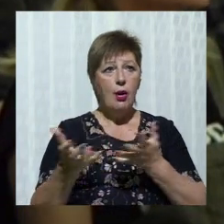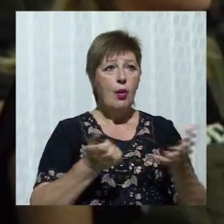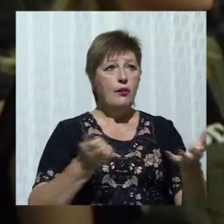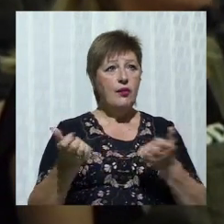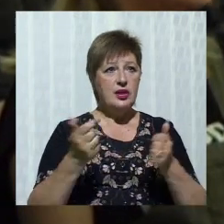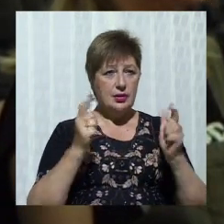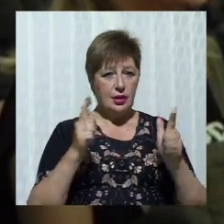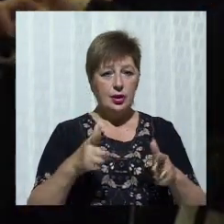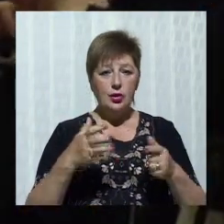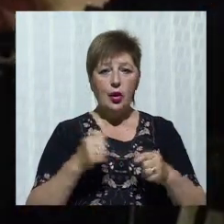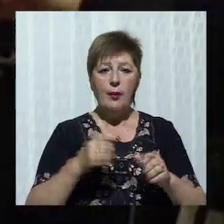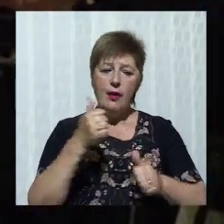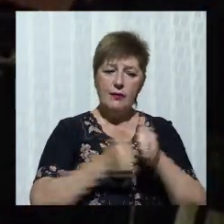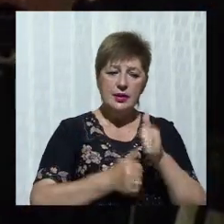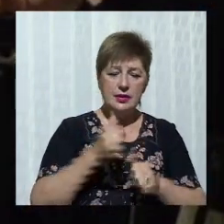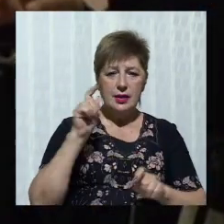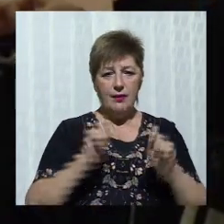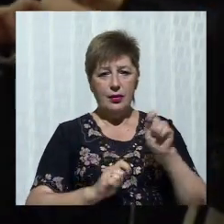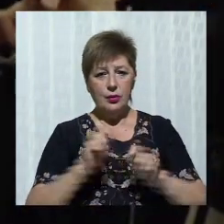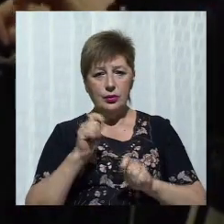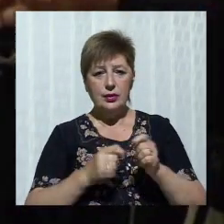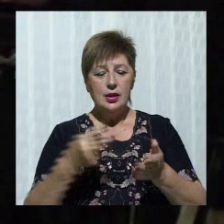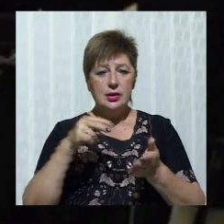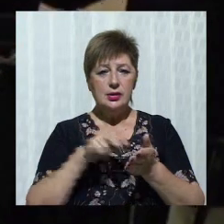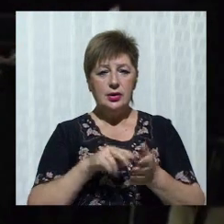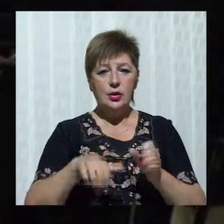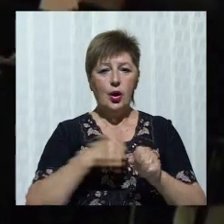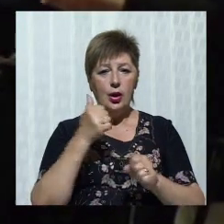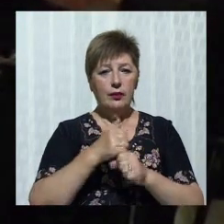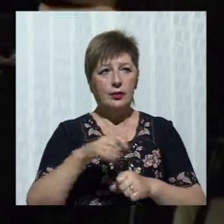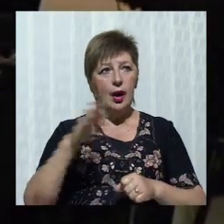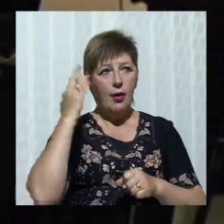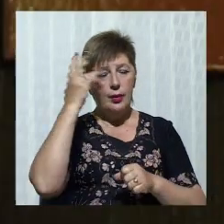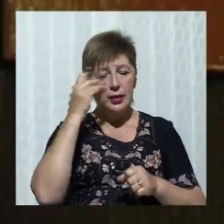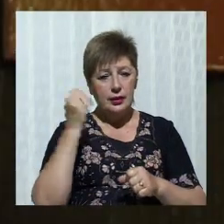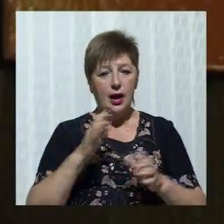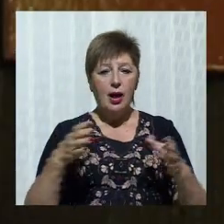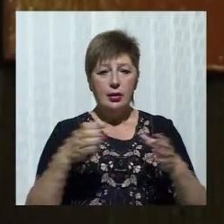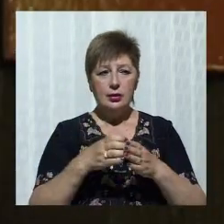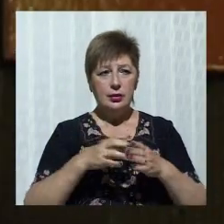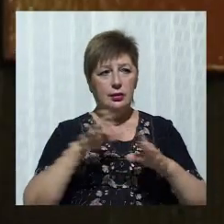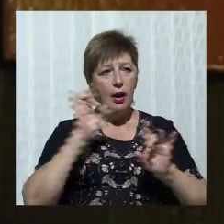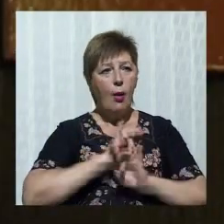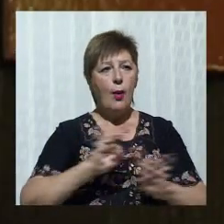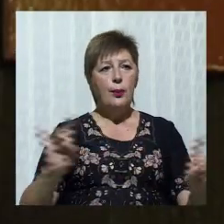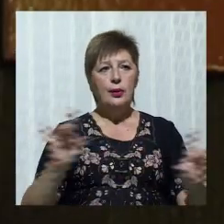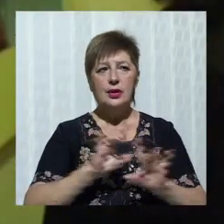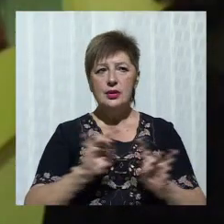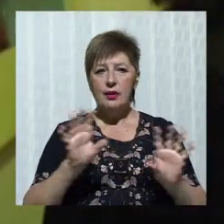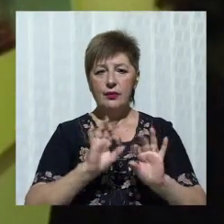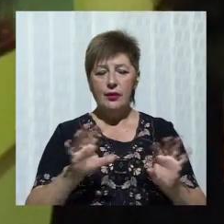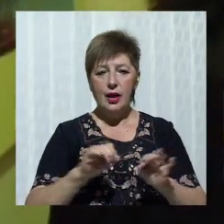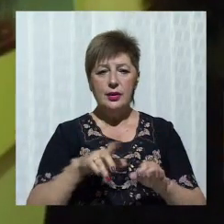міжнародних фестивалях та конкурсах стоїть головна мета колективу – популяризувати українську культуру, українську хорову майстерність.